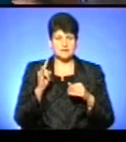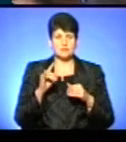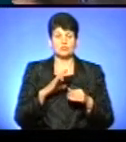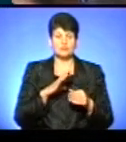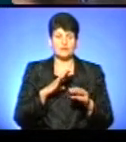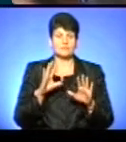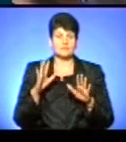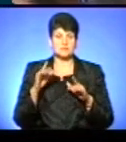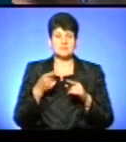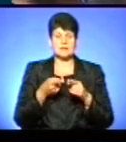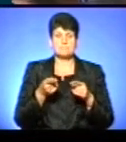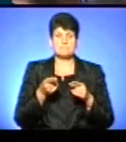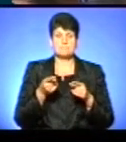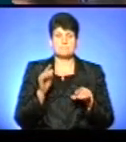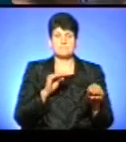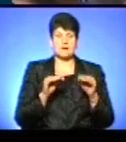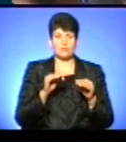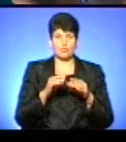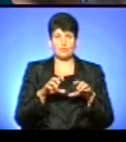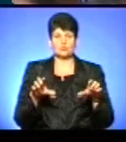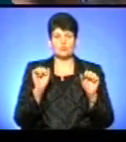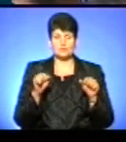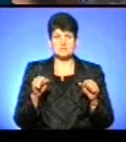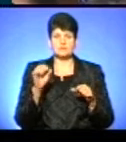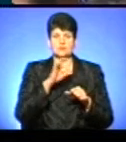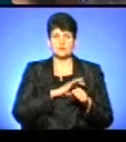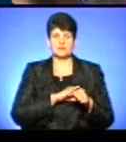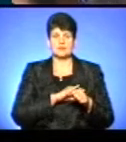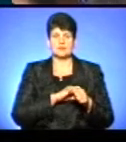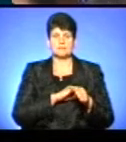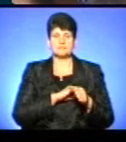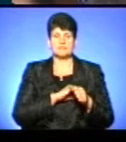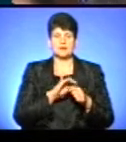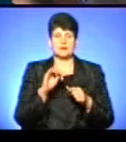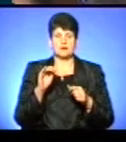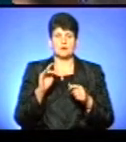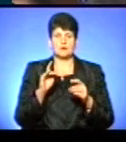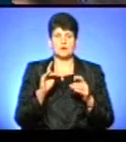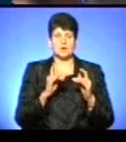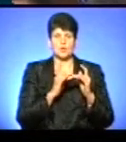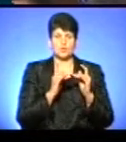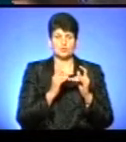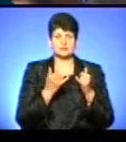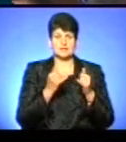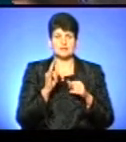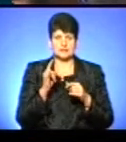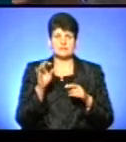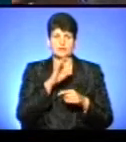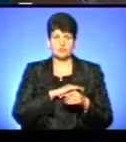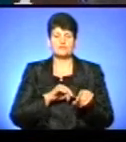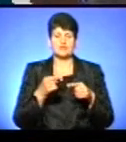такий пакунок можна потім використовувати як люльку для дитини. так воно і застосовується також в інших країнах.